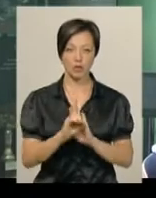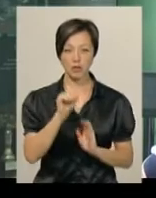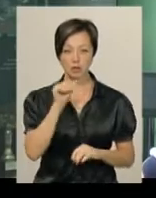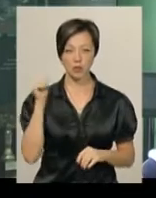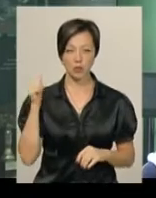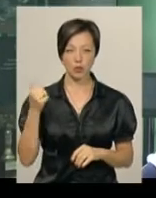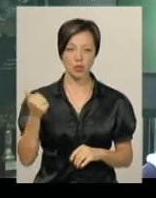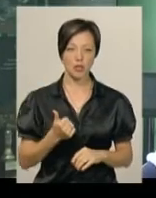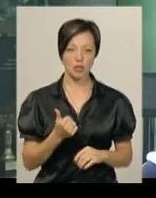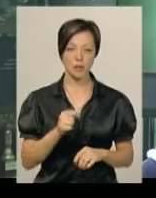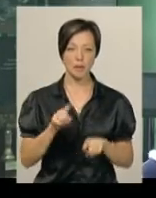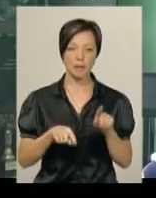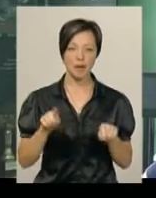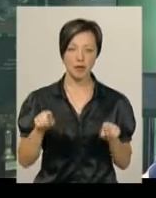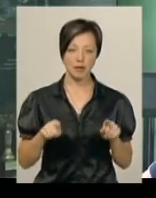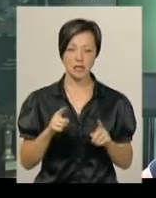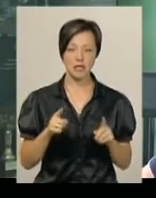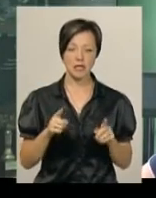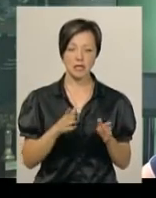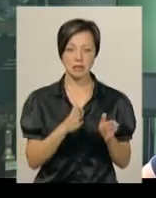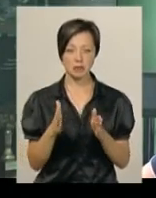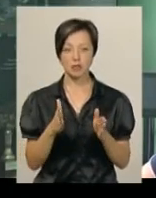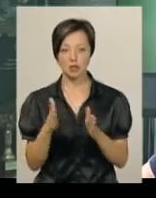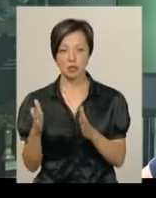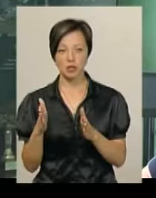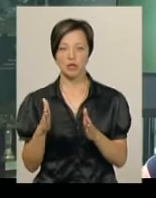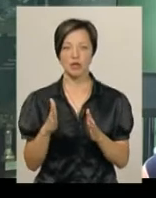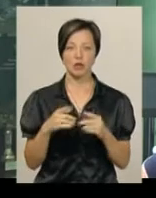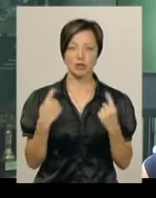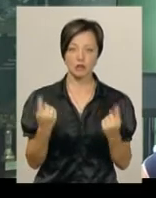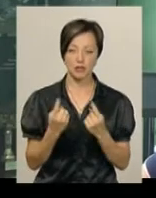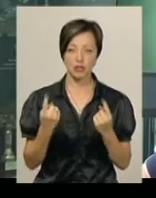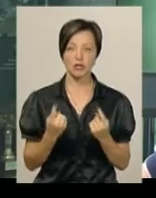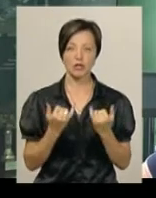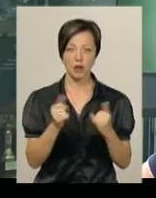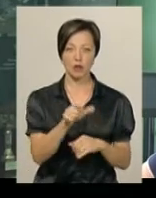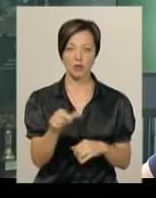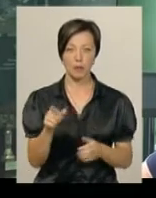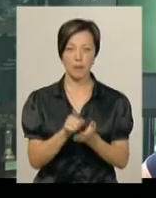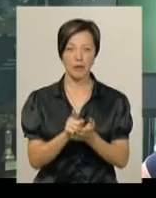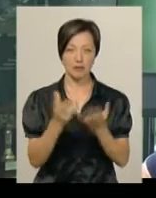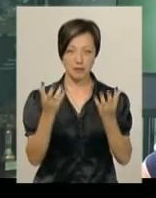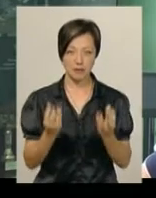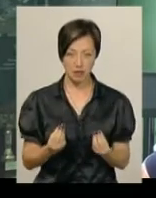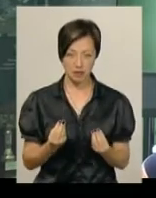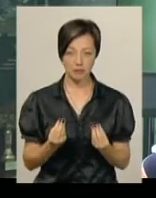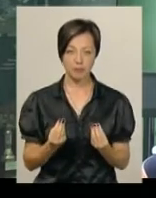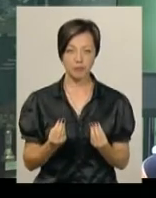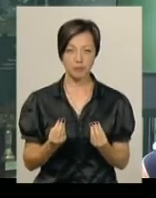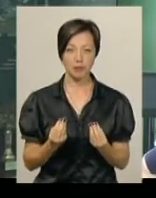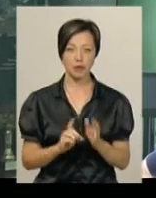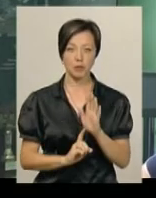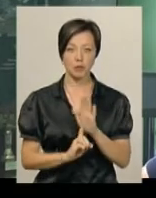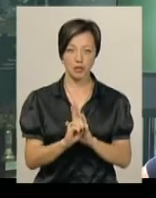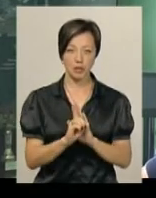минулого тижня, певні зміщення у звичному для одержувача пенсій дні, отримання пенсії